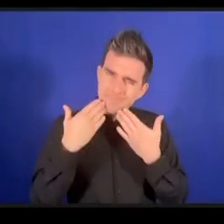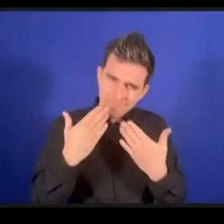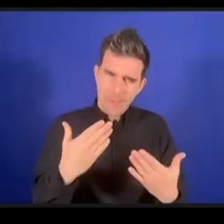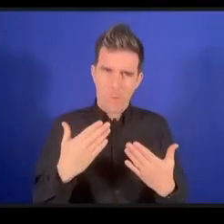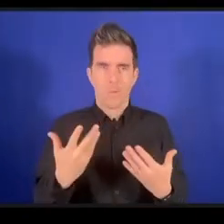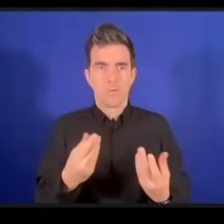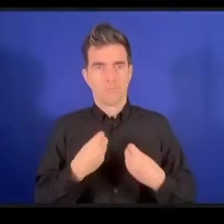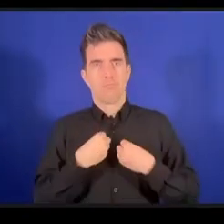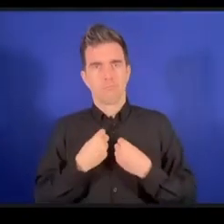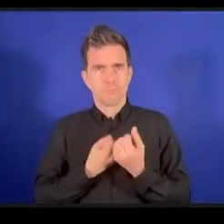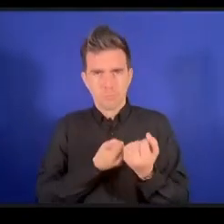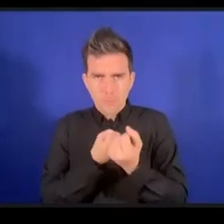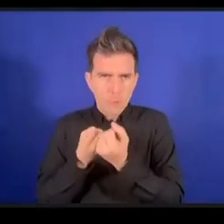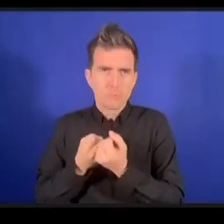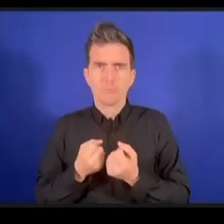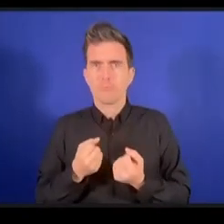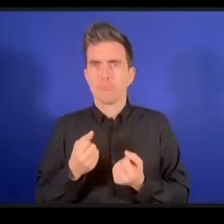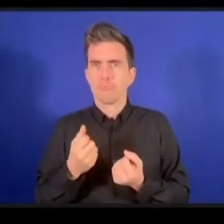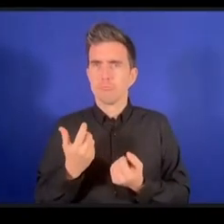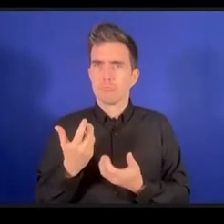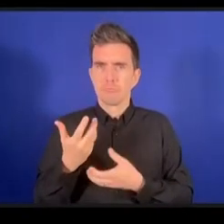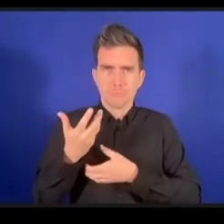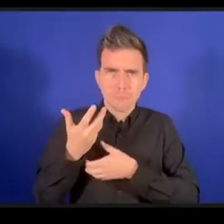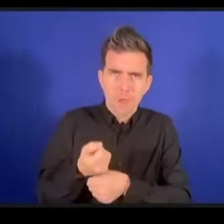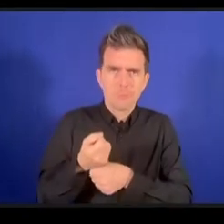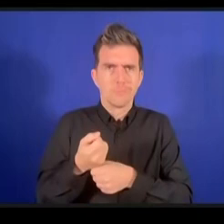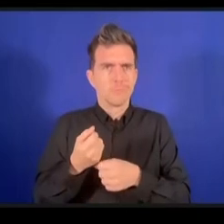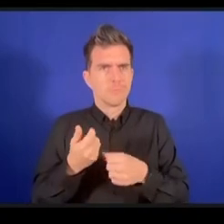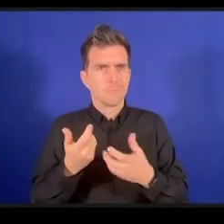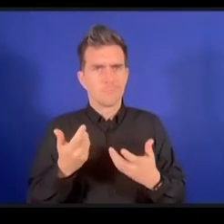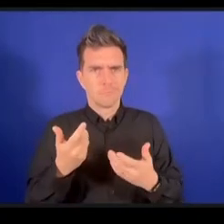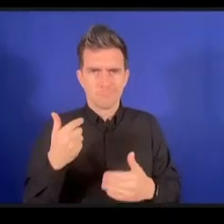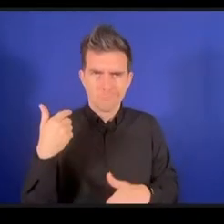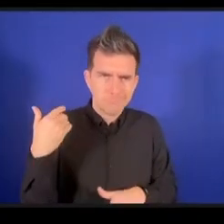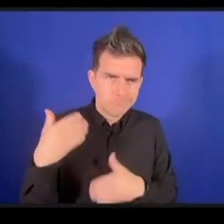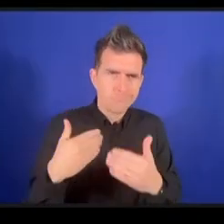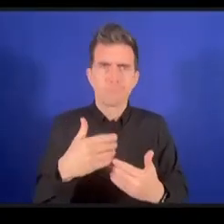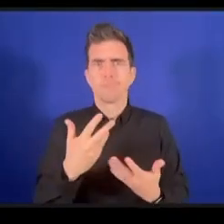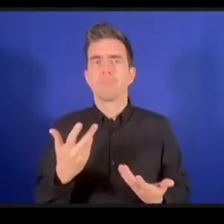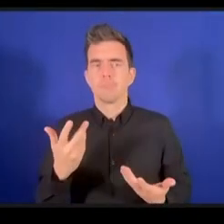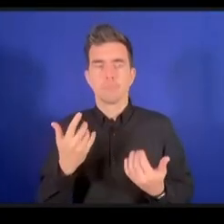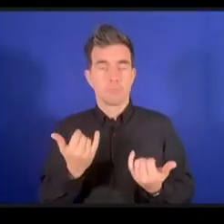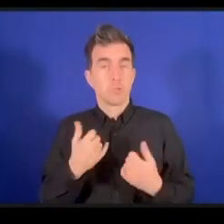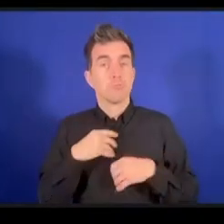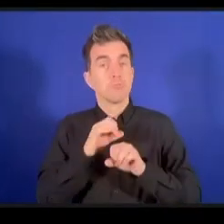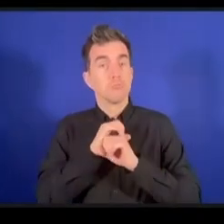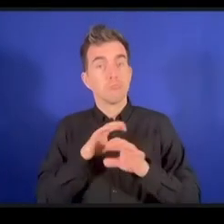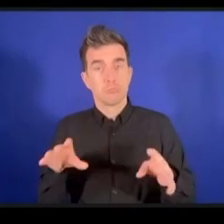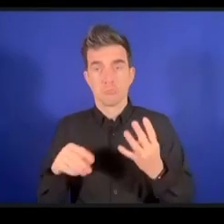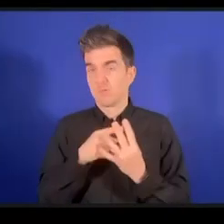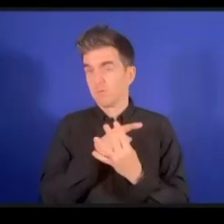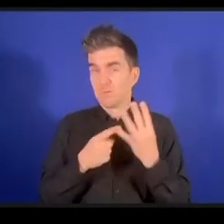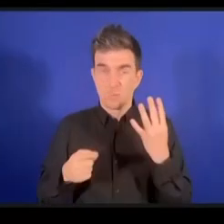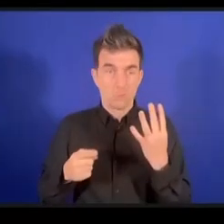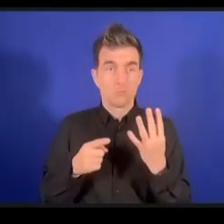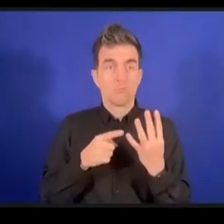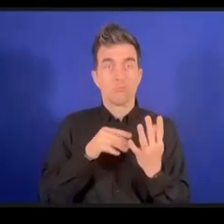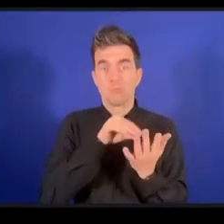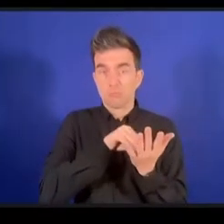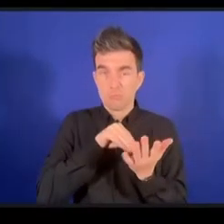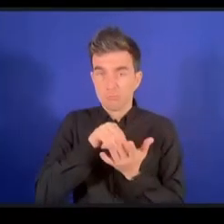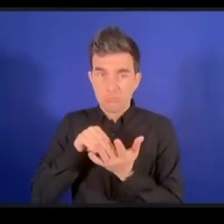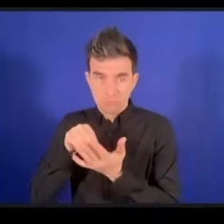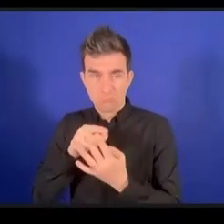المنتدى على هذه الفرصة وثقة المنتدى فينا نحن نحن